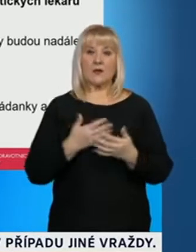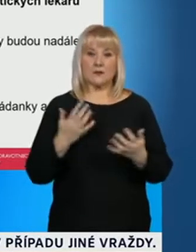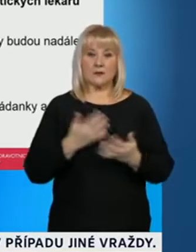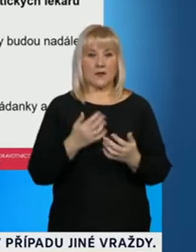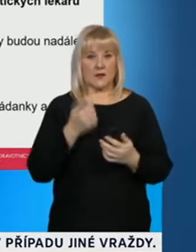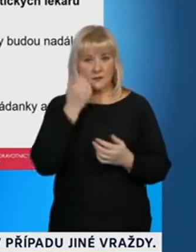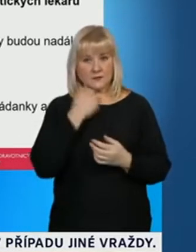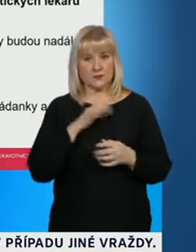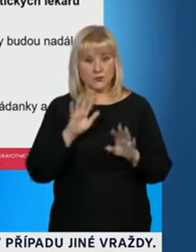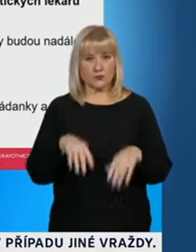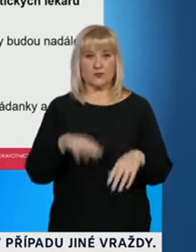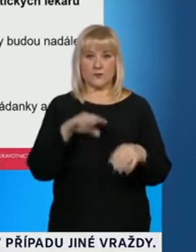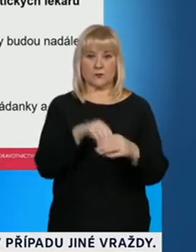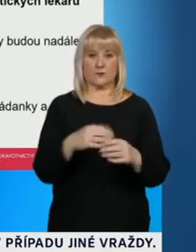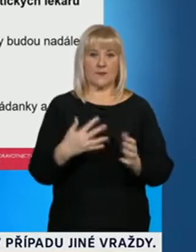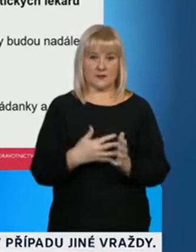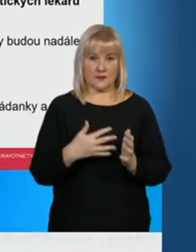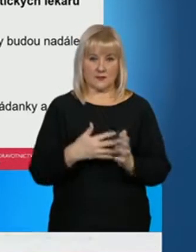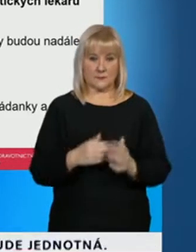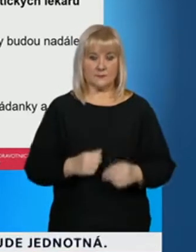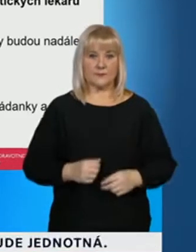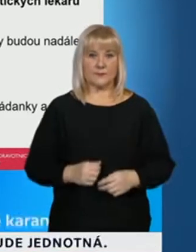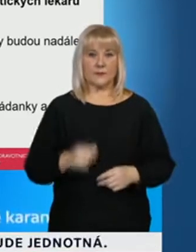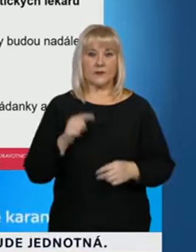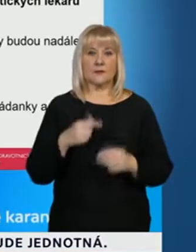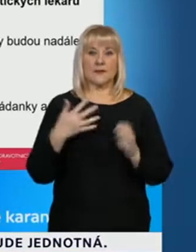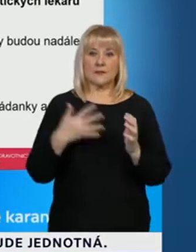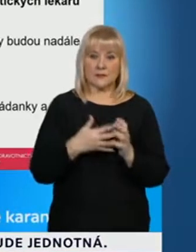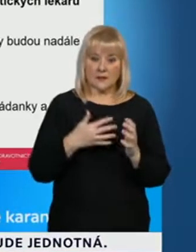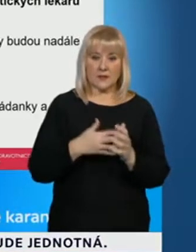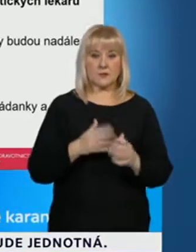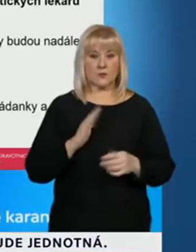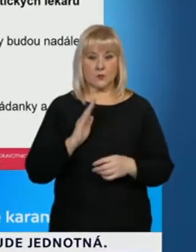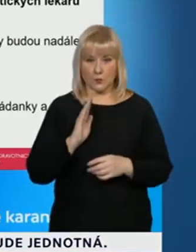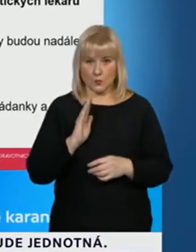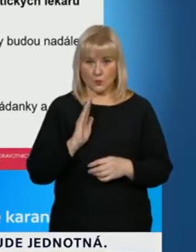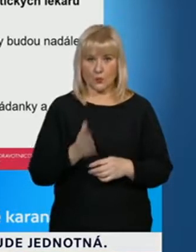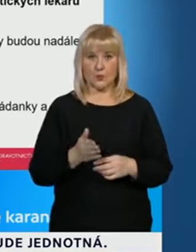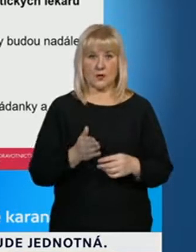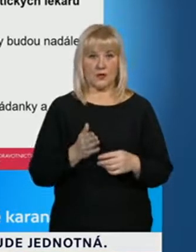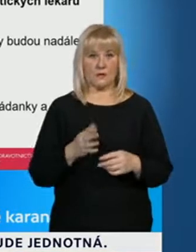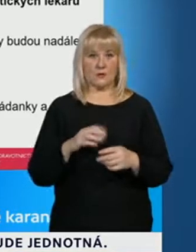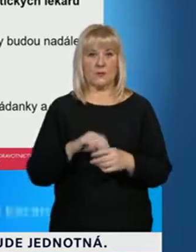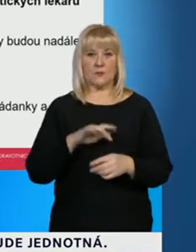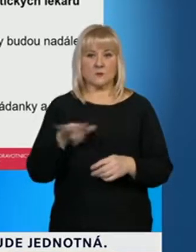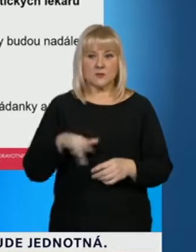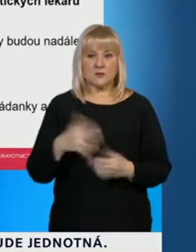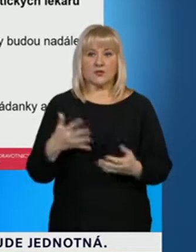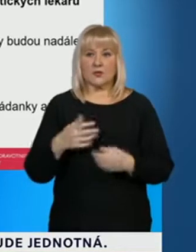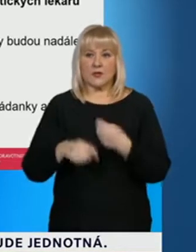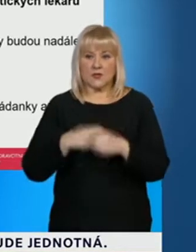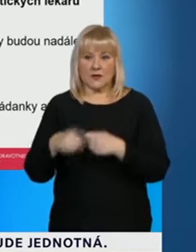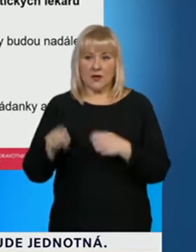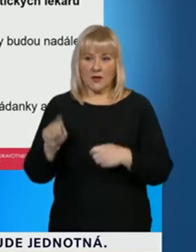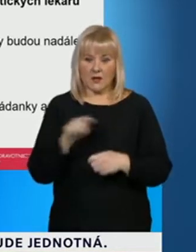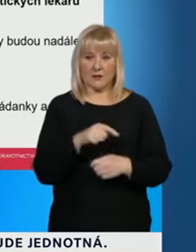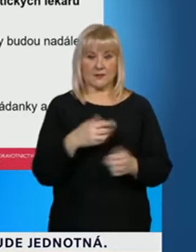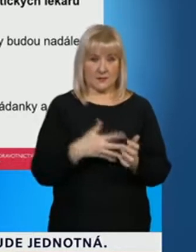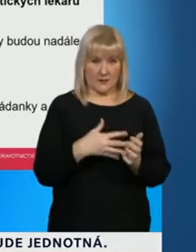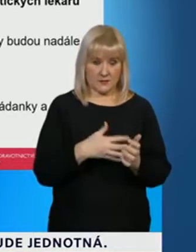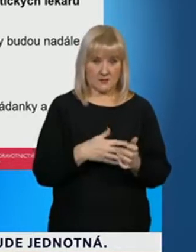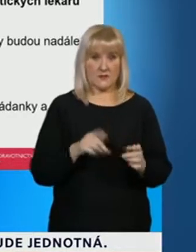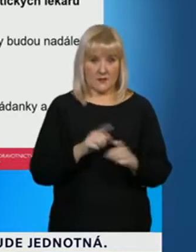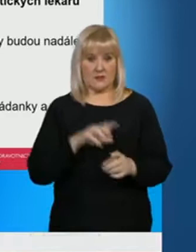republiky mohou testovat. To testování primárně bude probíhat síti odběrových center, které